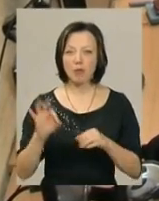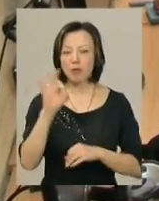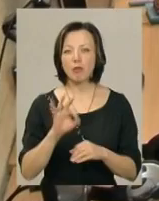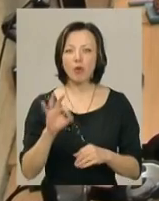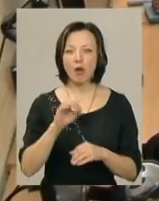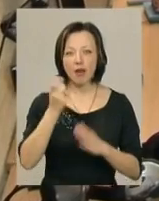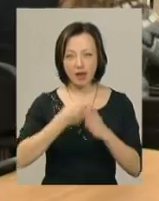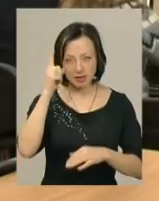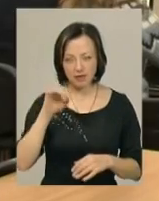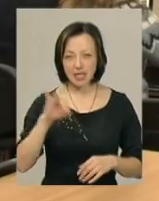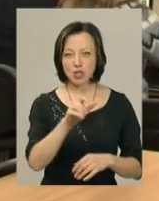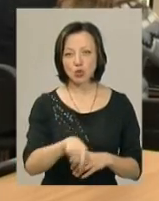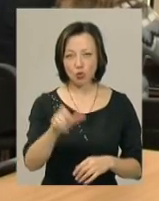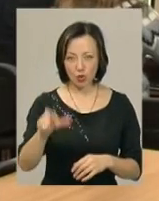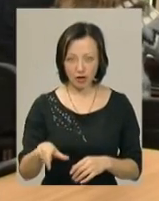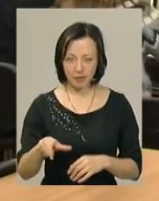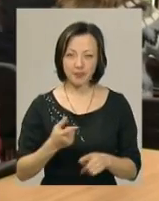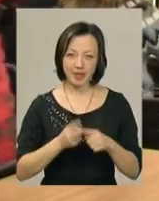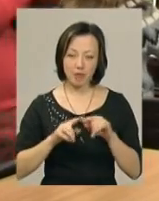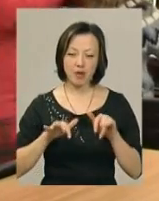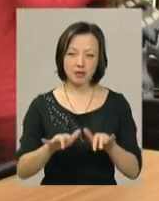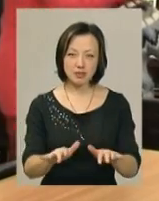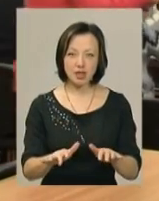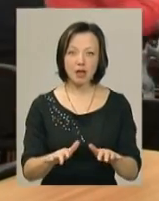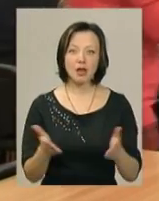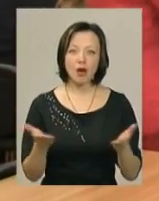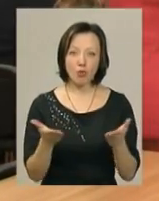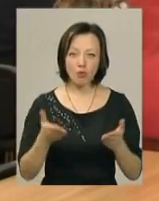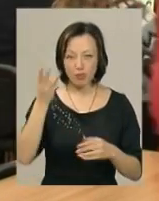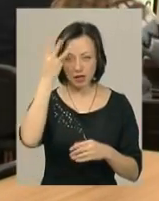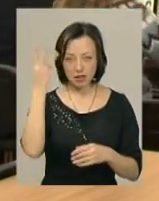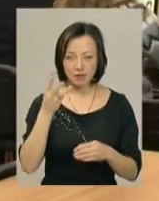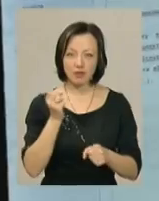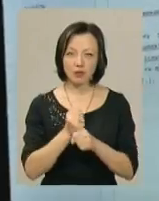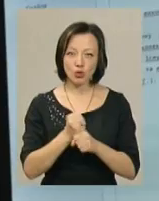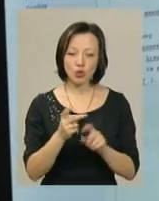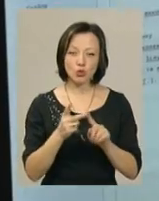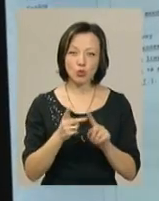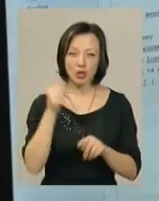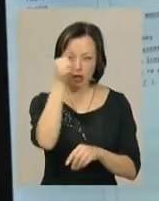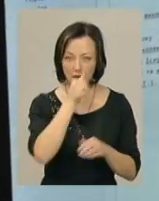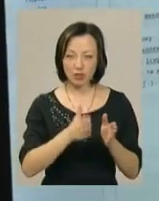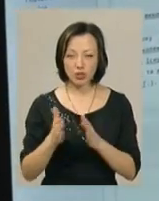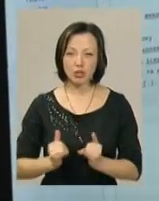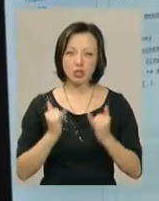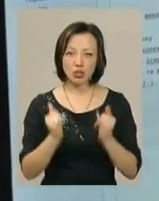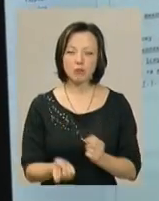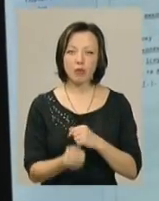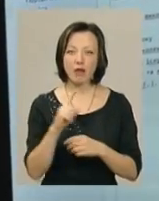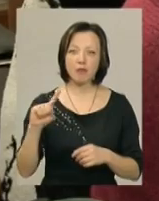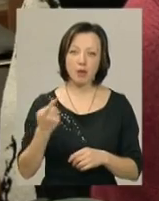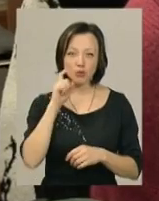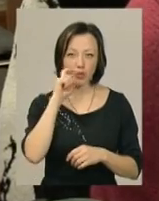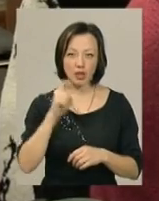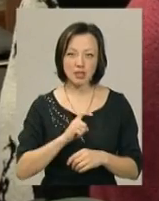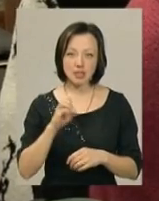про краєзнавців та істориків. «Вікі марафон» – це акція, яку в обласному центрі влаштовують другий рік поспіль на честь появи першої